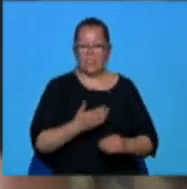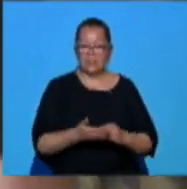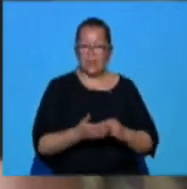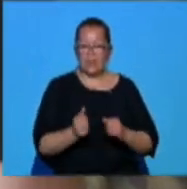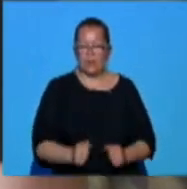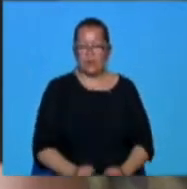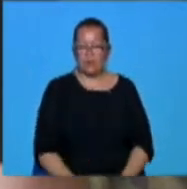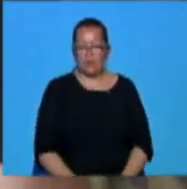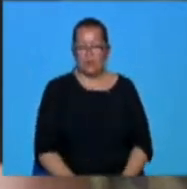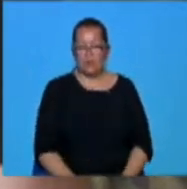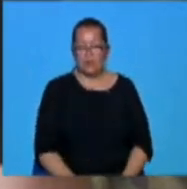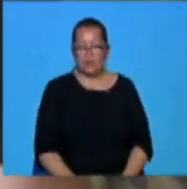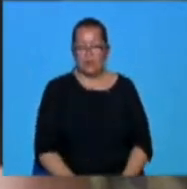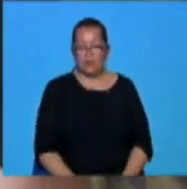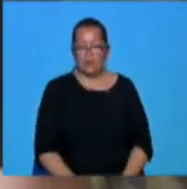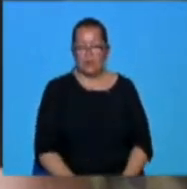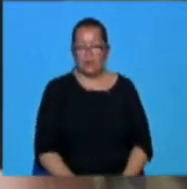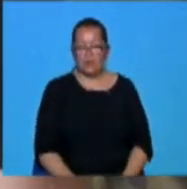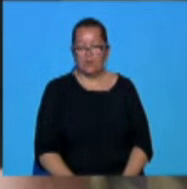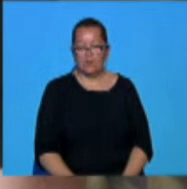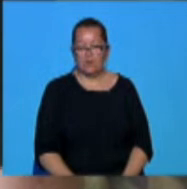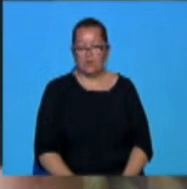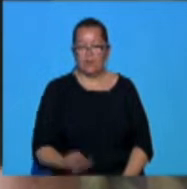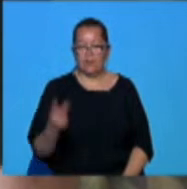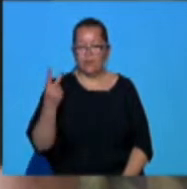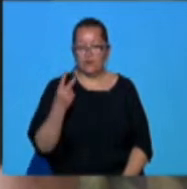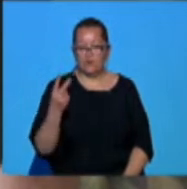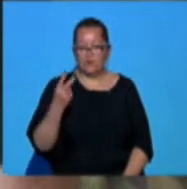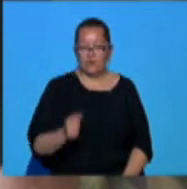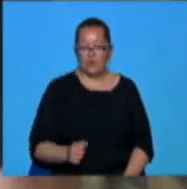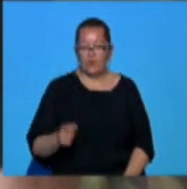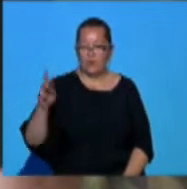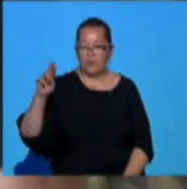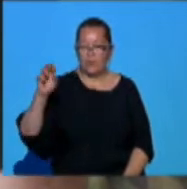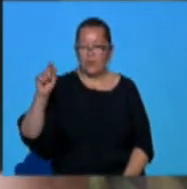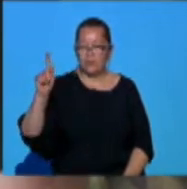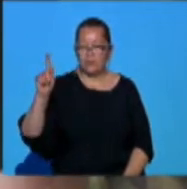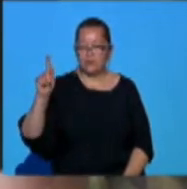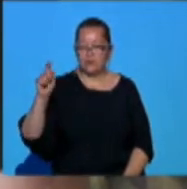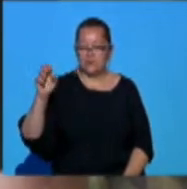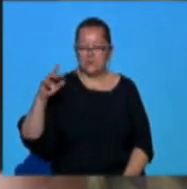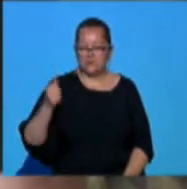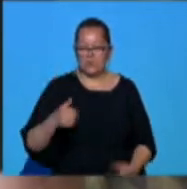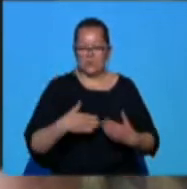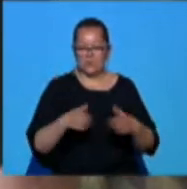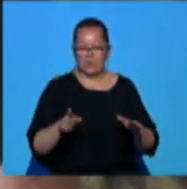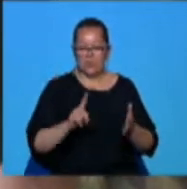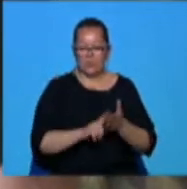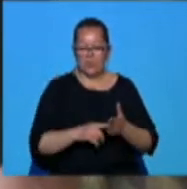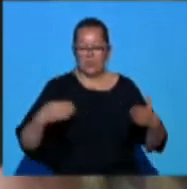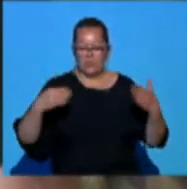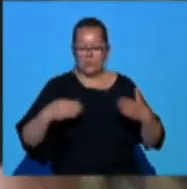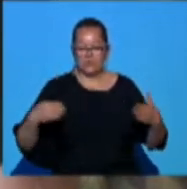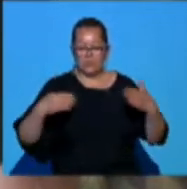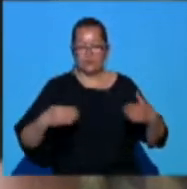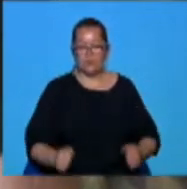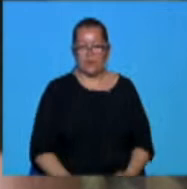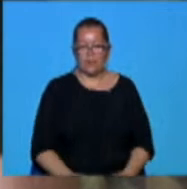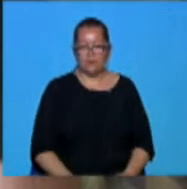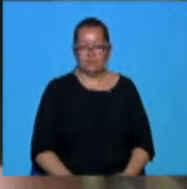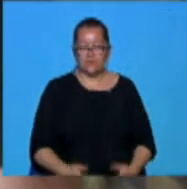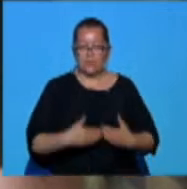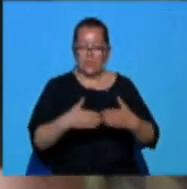acest lucru sunt cei doi, regizor și scenografi, care au deschis în 1994 Festivalul Shakespeare